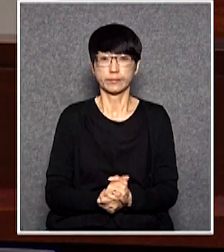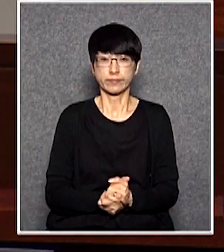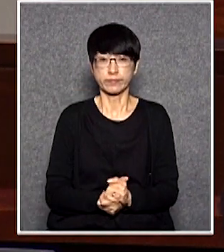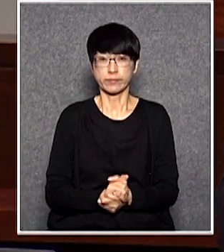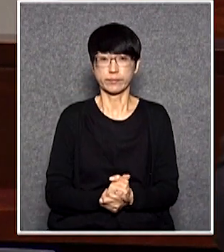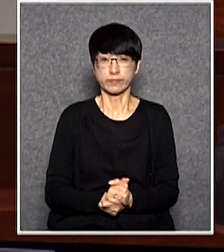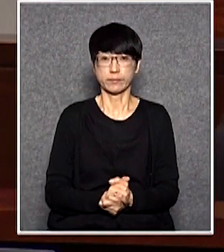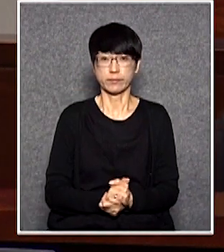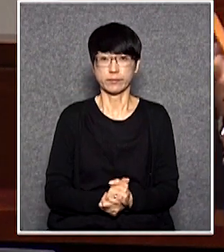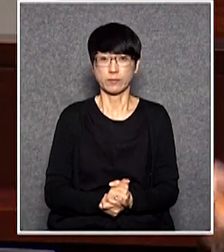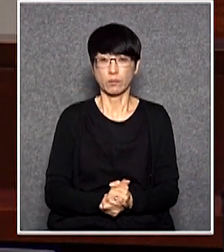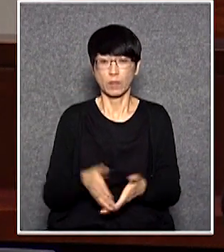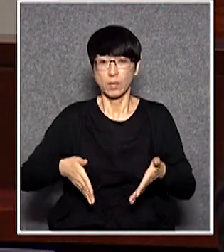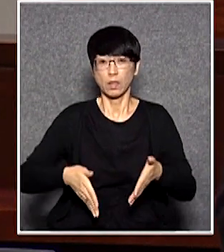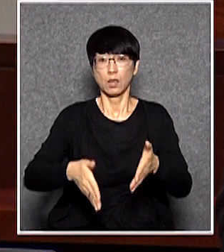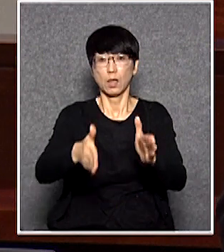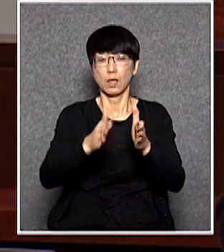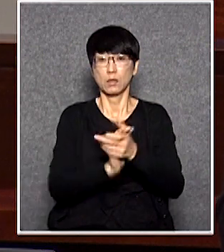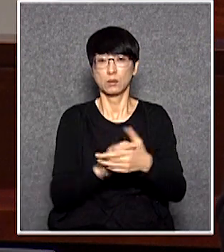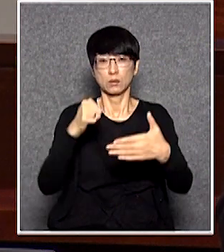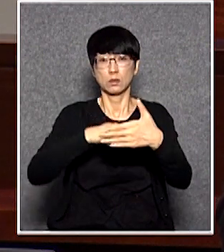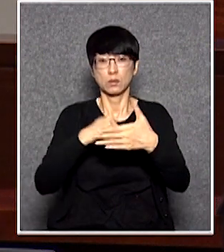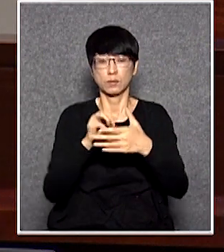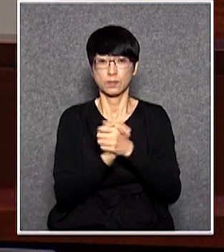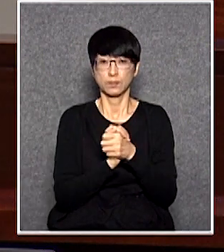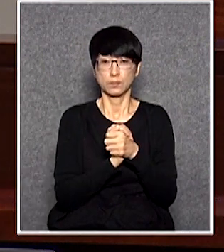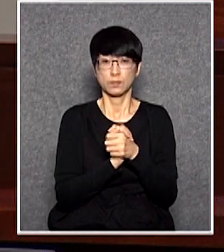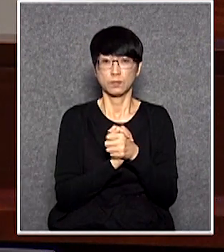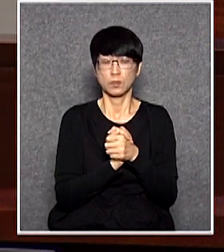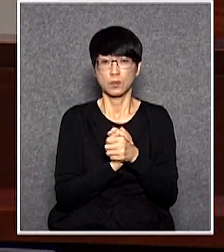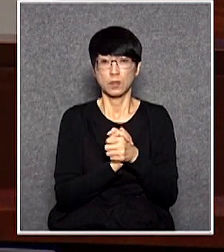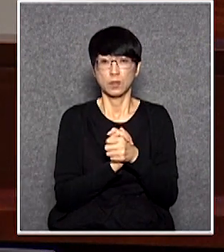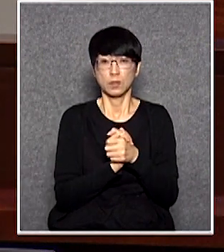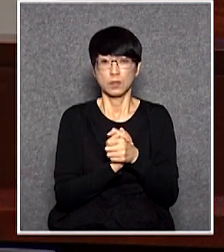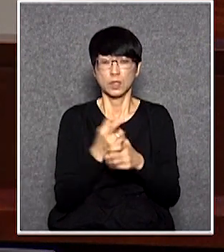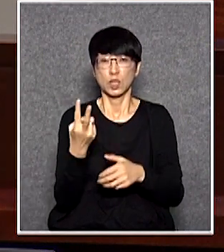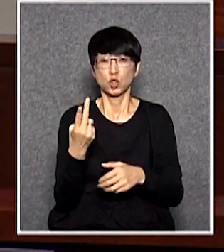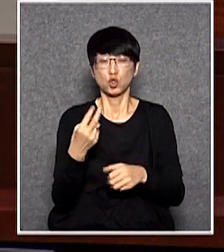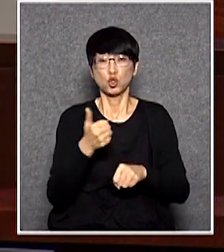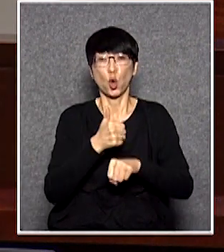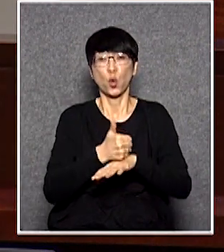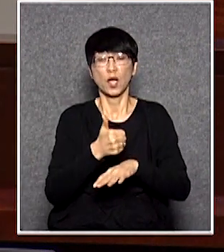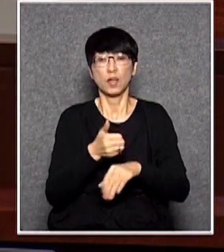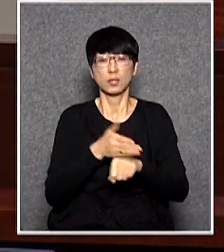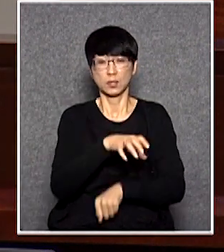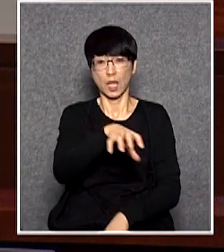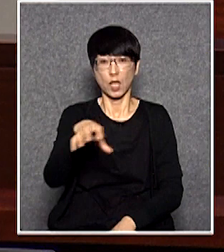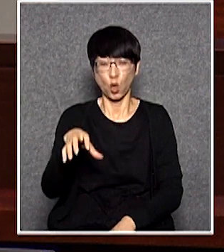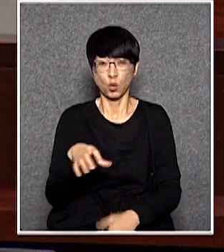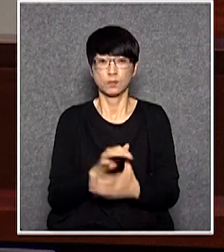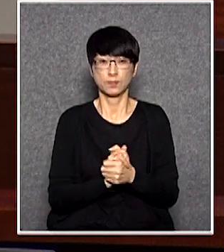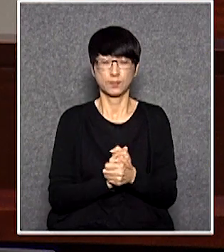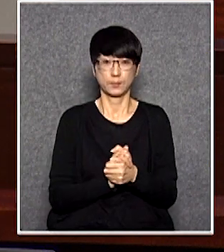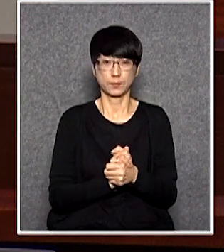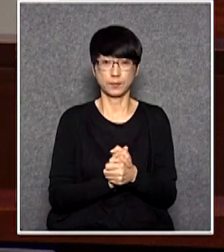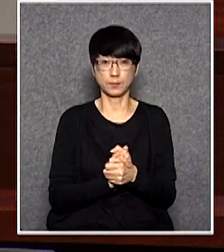即是在街頭紅龍本來是屬於一些草根階層的社區是吧即